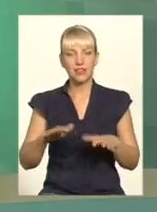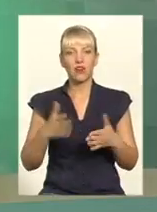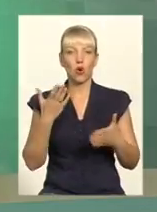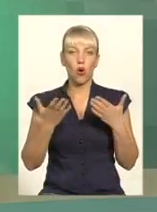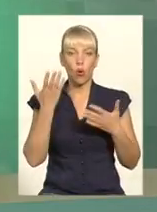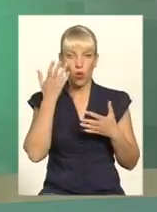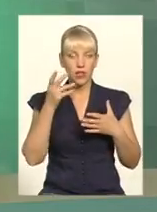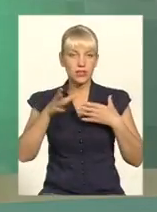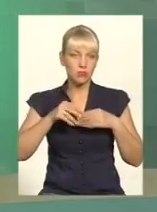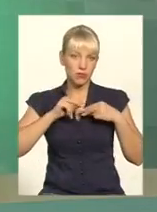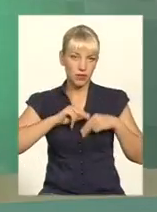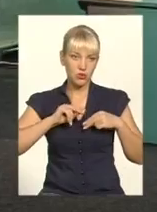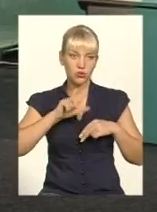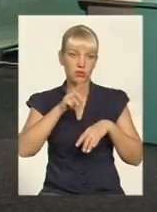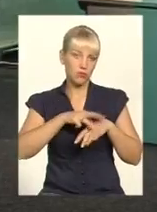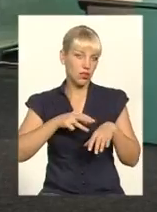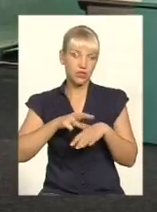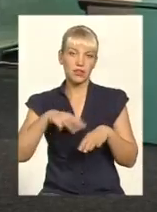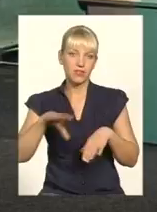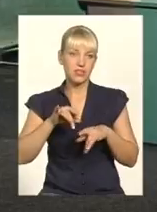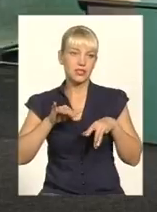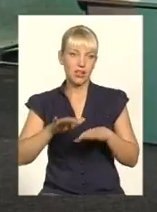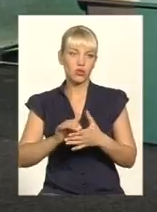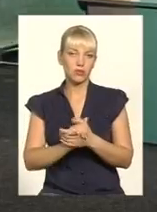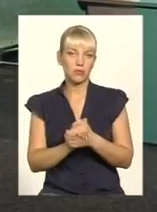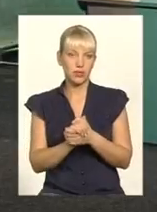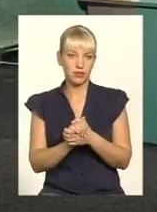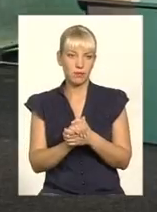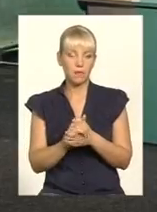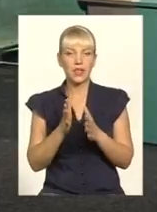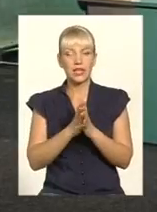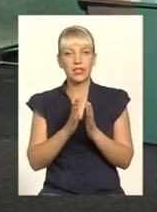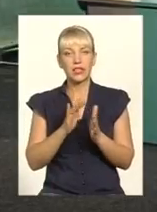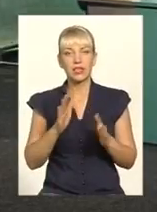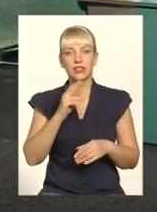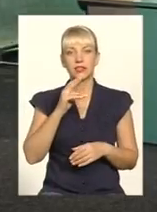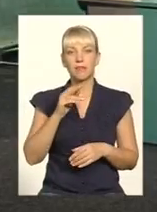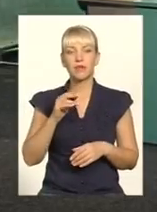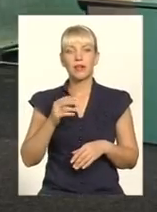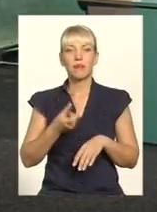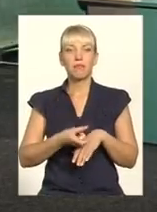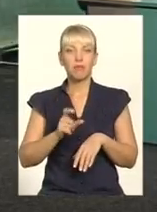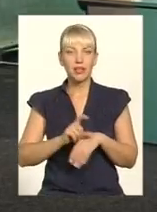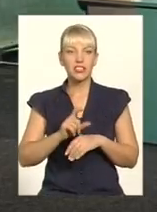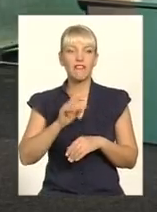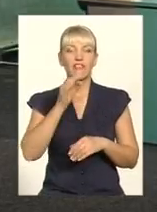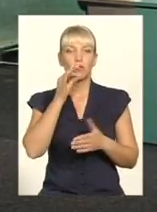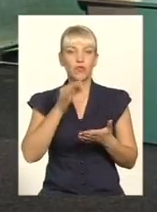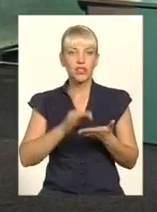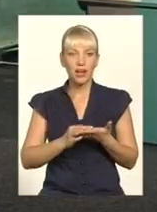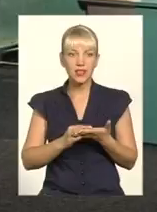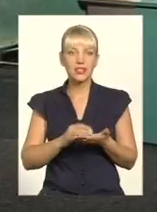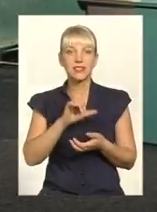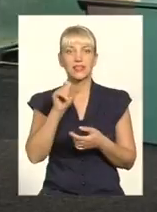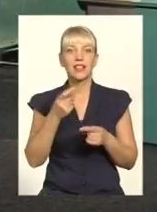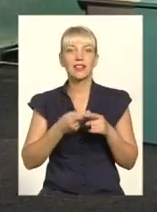практично всі заходи проходять мирно. І більшу відповідальність за те, що сталося, несуть організатори акцій, які